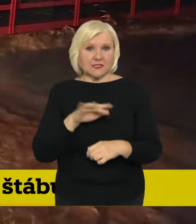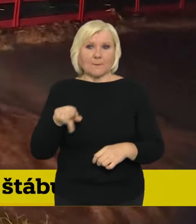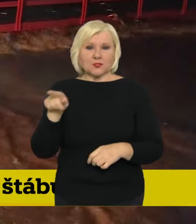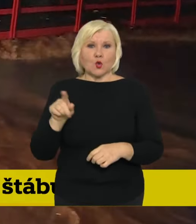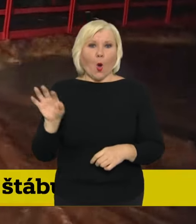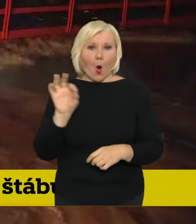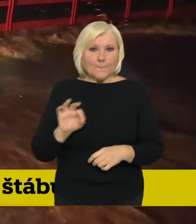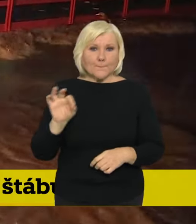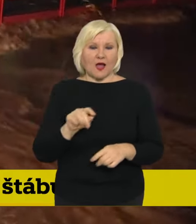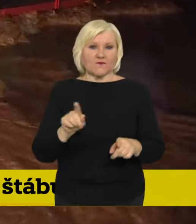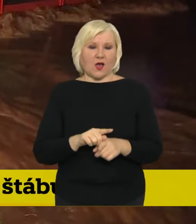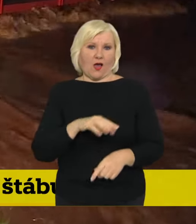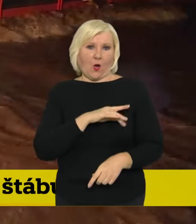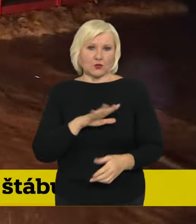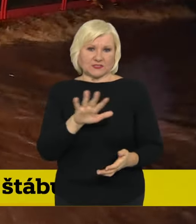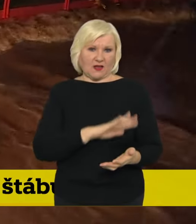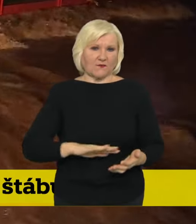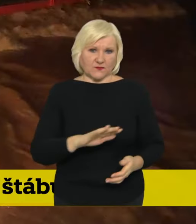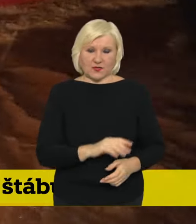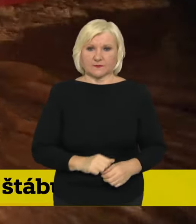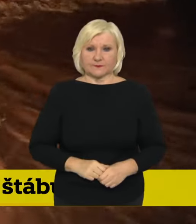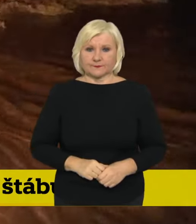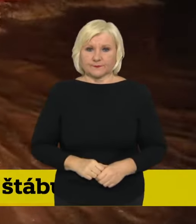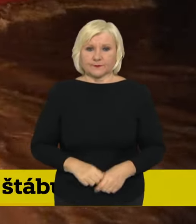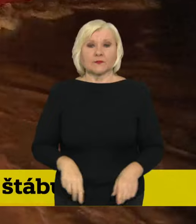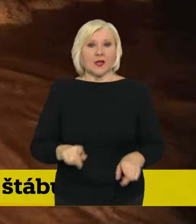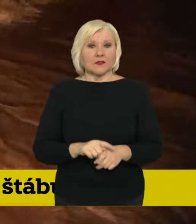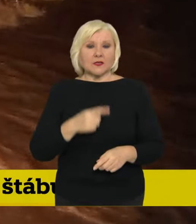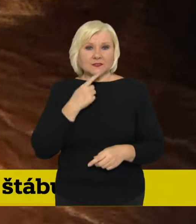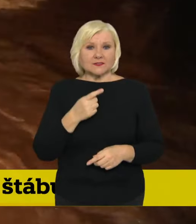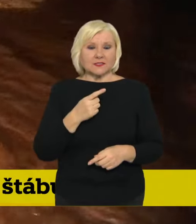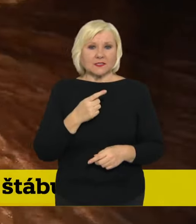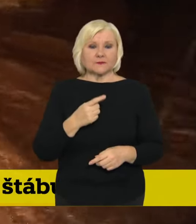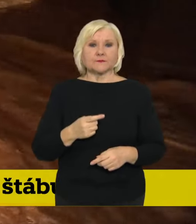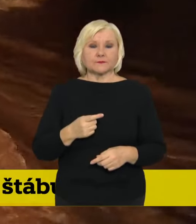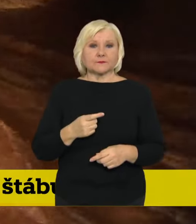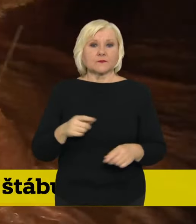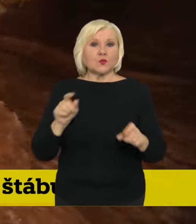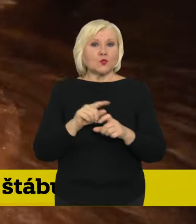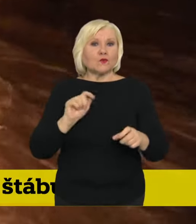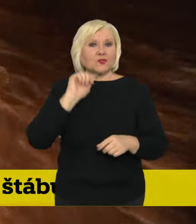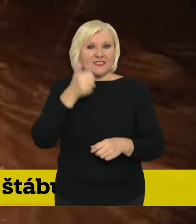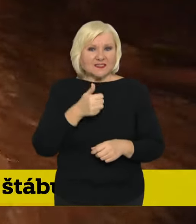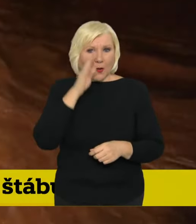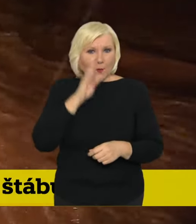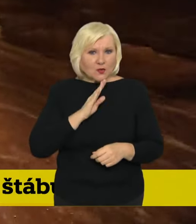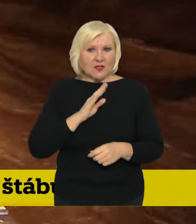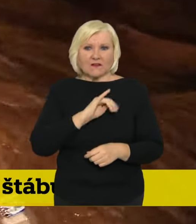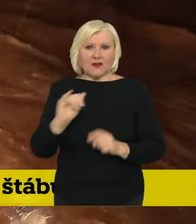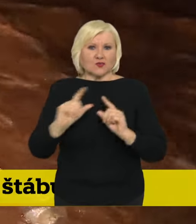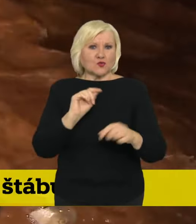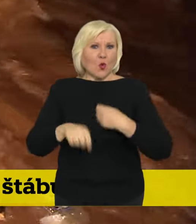a na Ostravsku. Zároveň bych chtěl před zítřejším dnem před cestami do práce požádat